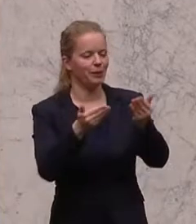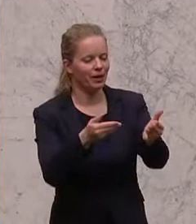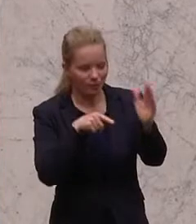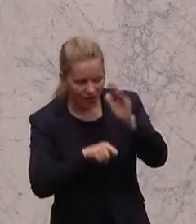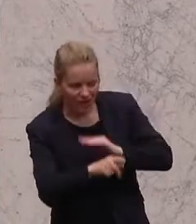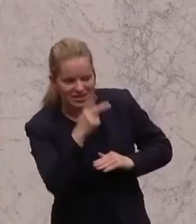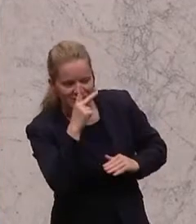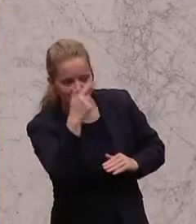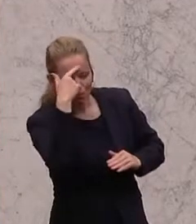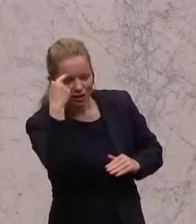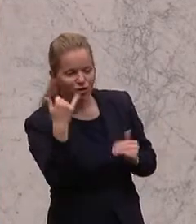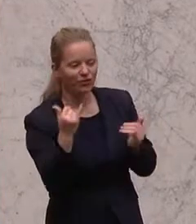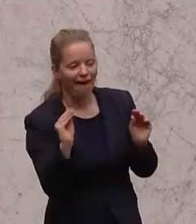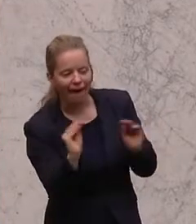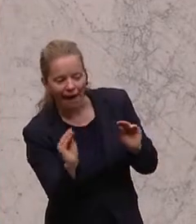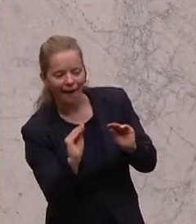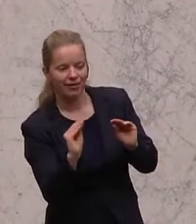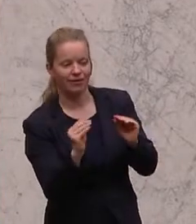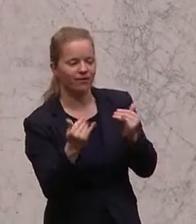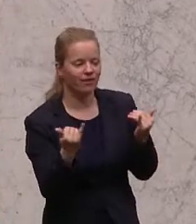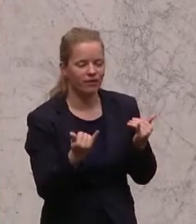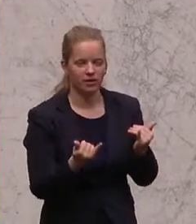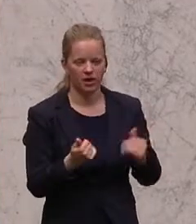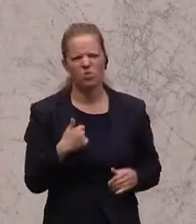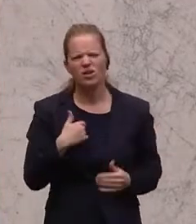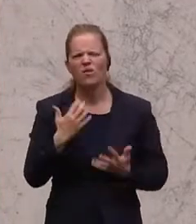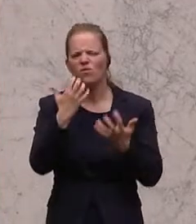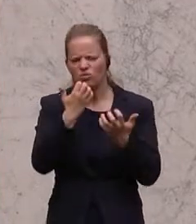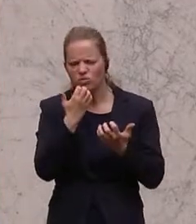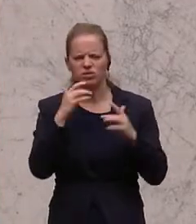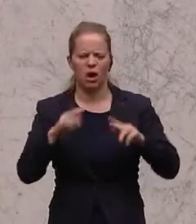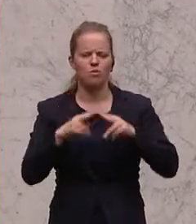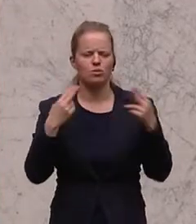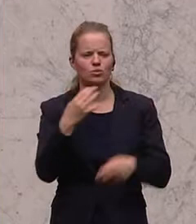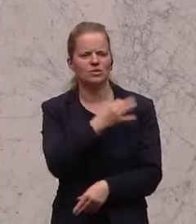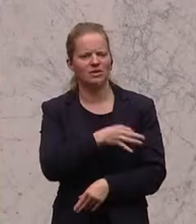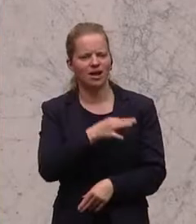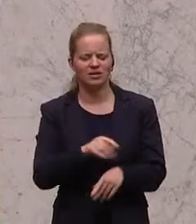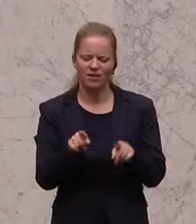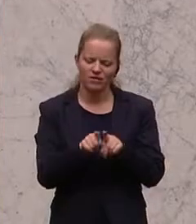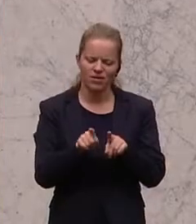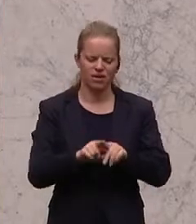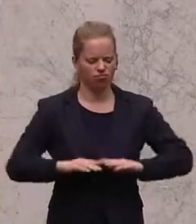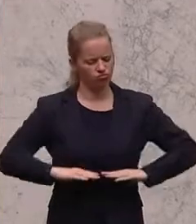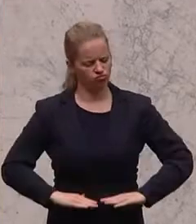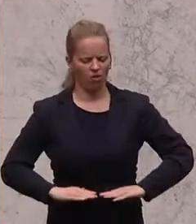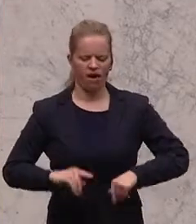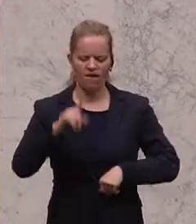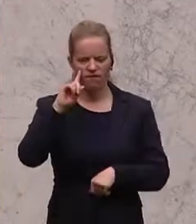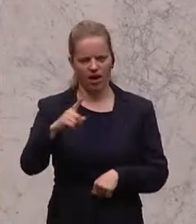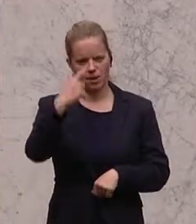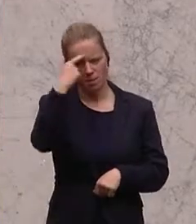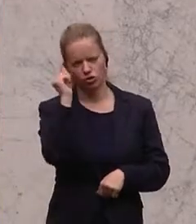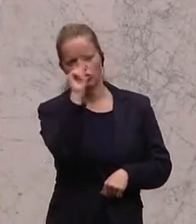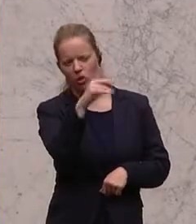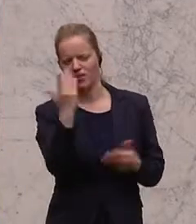es den Menschen geht. Und ich würde mir wünschen, dass wir auch einen Bundeskanzler hätten, der Bodenhaftung hat, der weiß, was die Menschen draußen